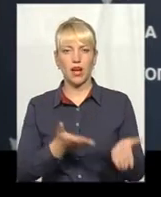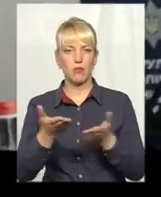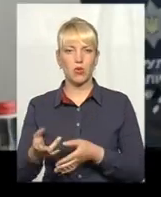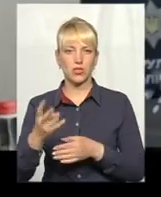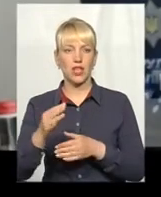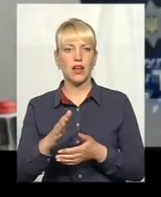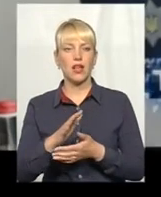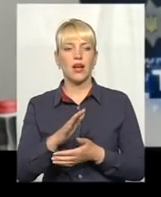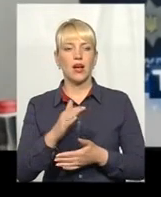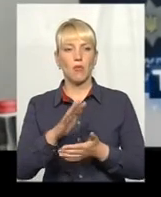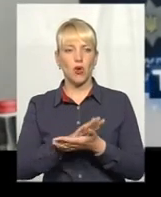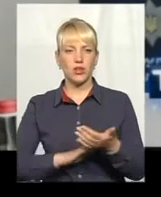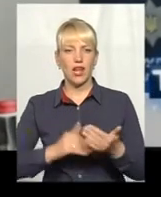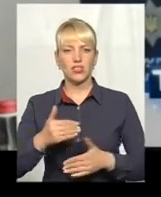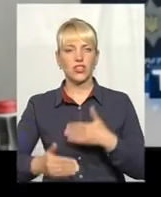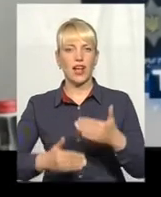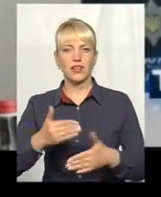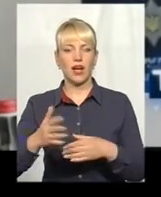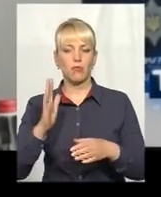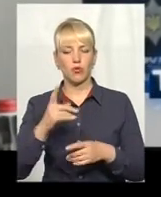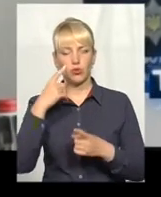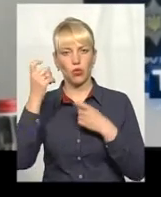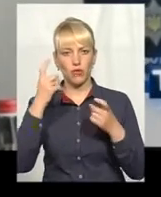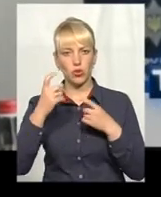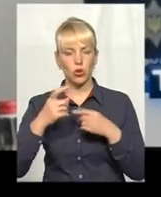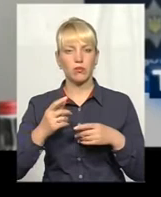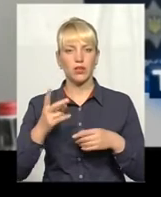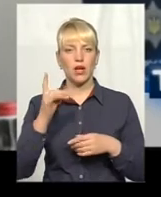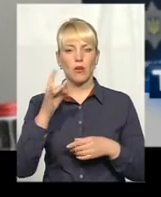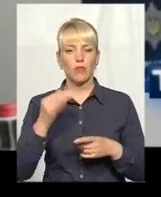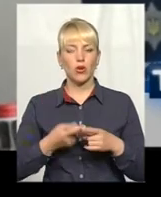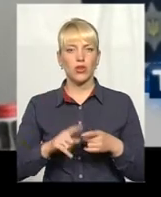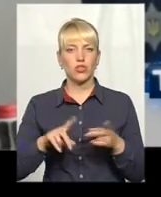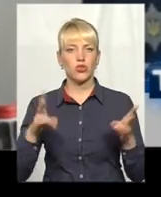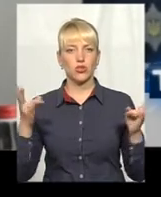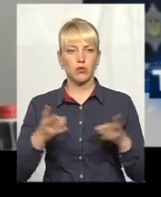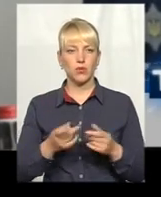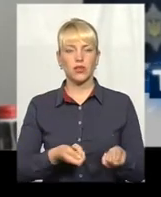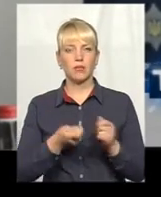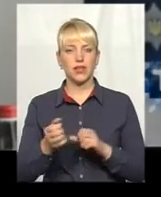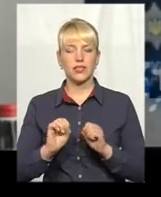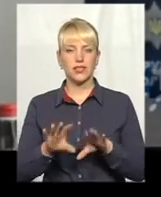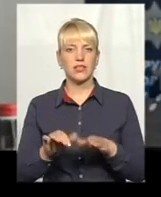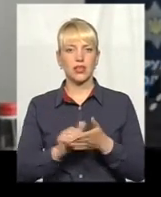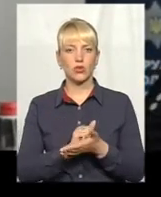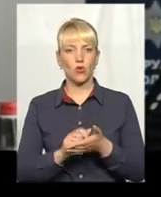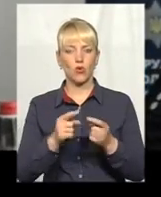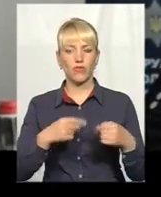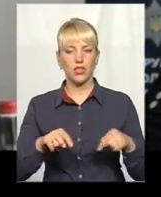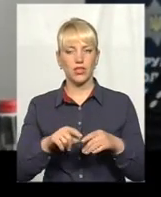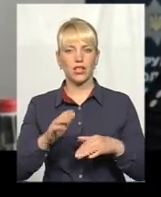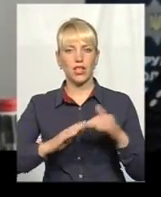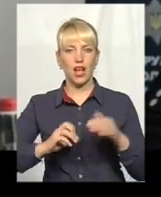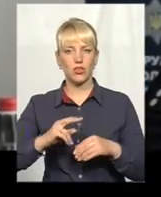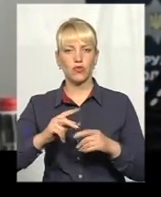етапи. Будуть приходити повідомлення всім учасникам про те, що необхідно принести, здати документи у відділ кадрового